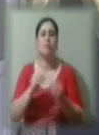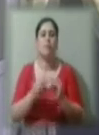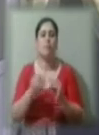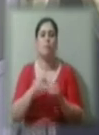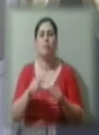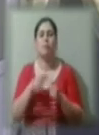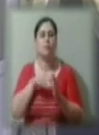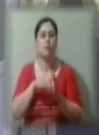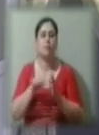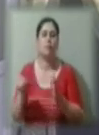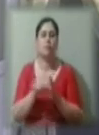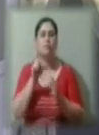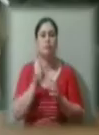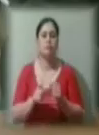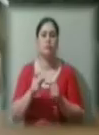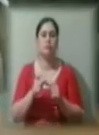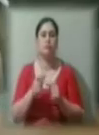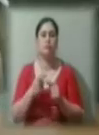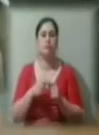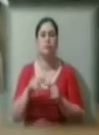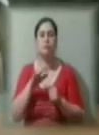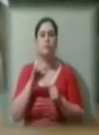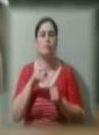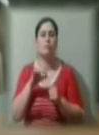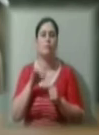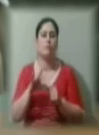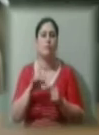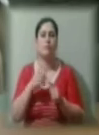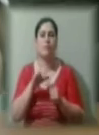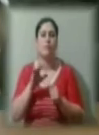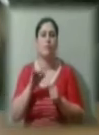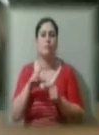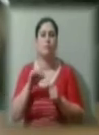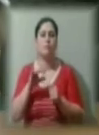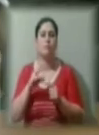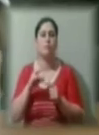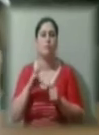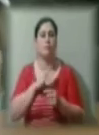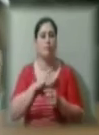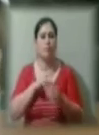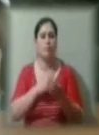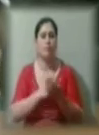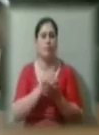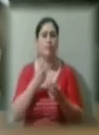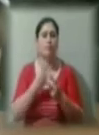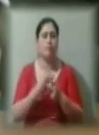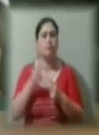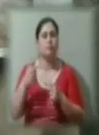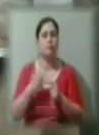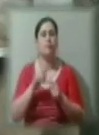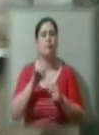осіб, мешканців Криму. Микола Семена, політв'язень, кримський журналіст, говорить, що для прискорення